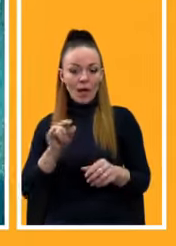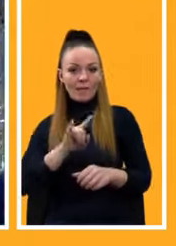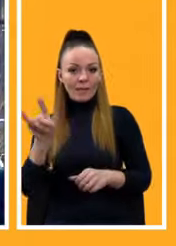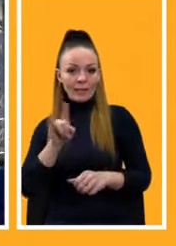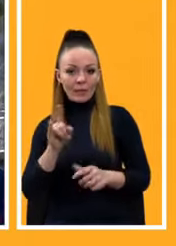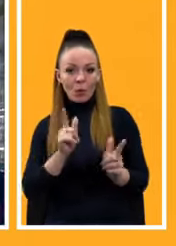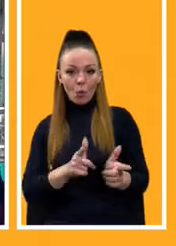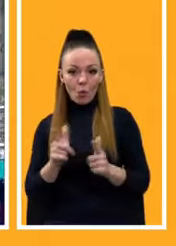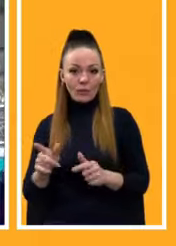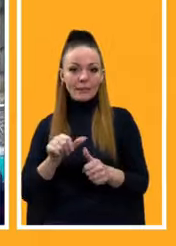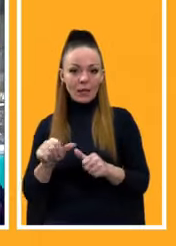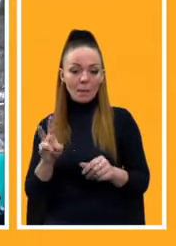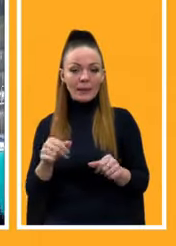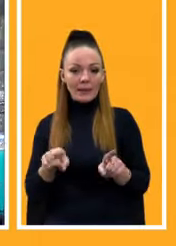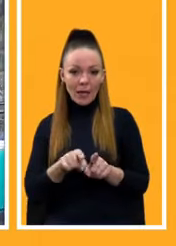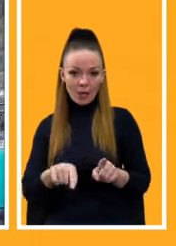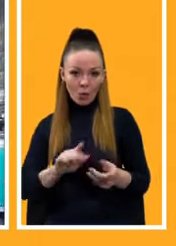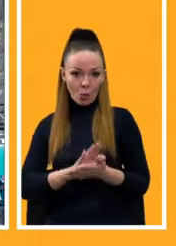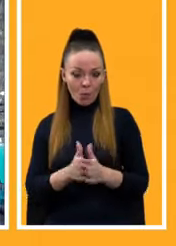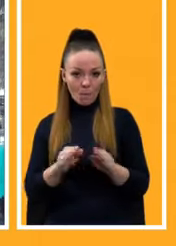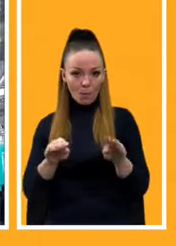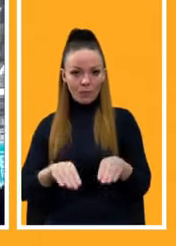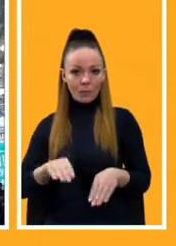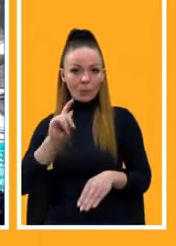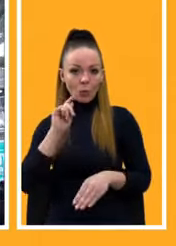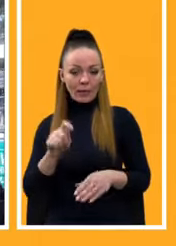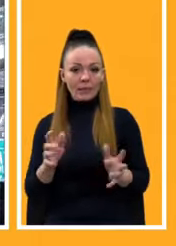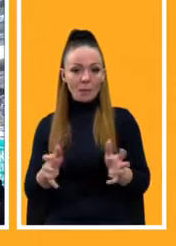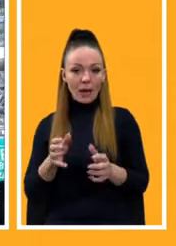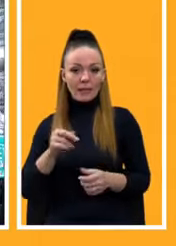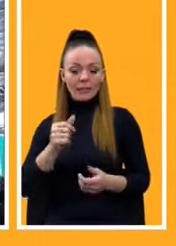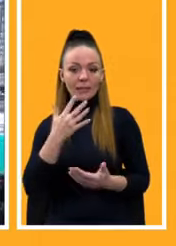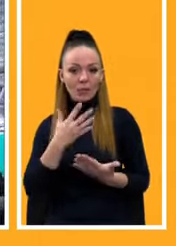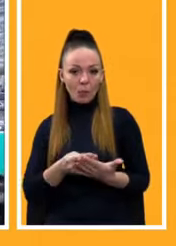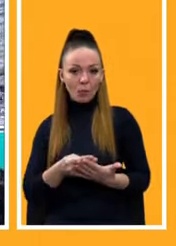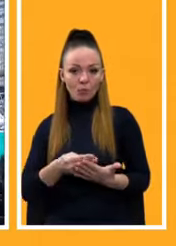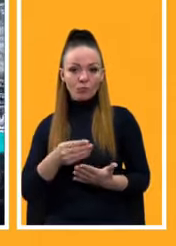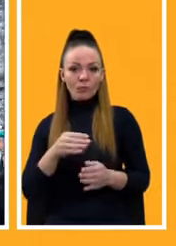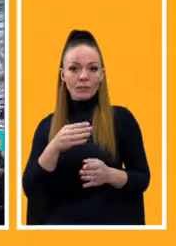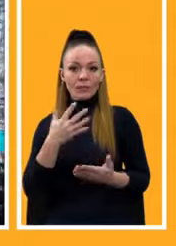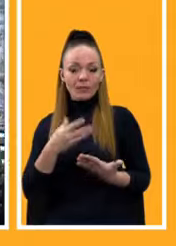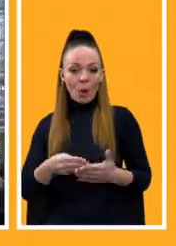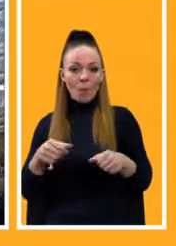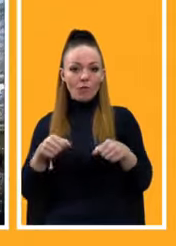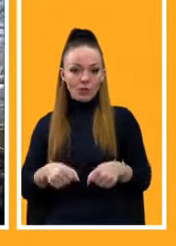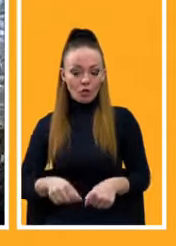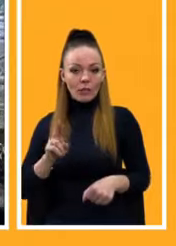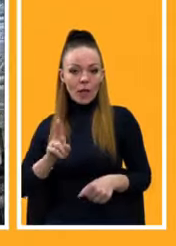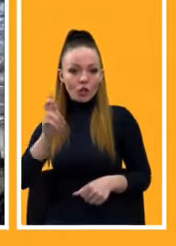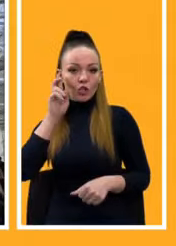умовах. Зокрема, Україна зберігає за собою свої повноваження як держави-виробника